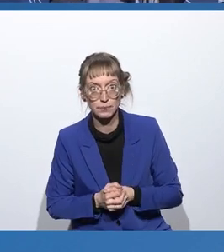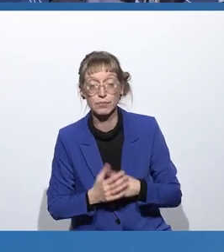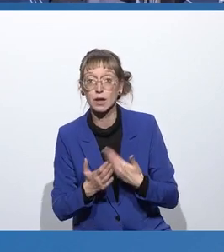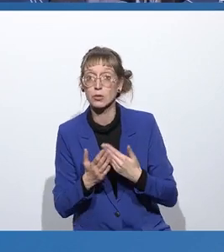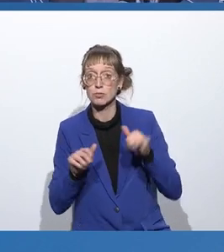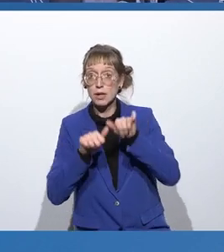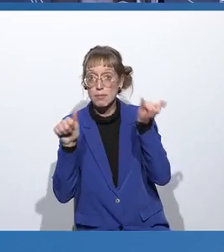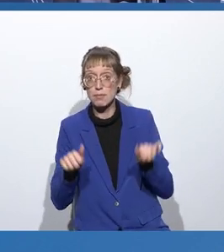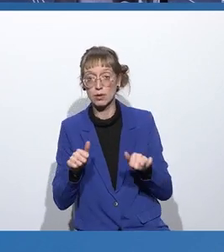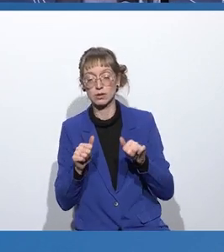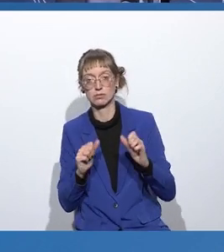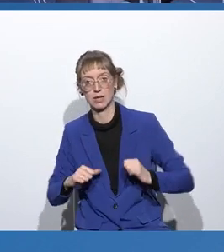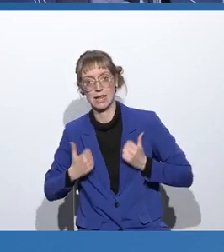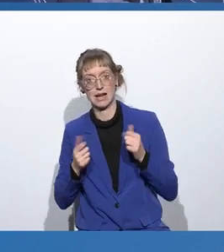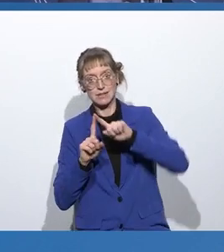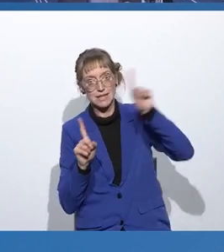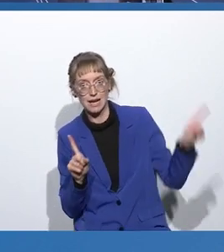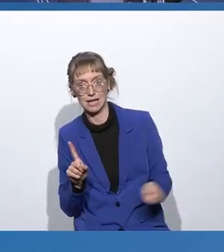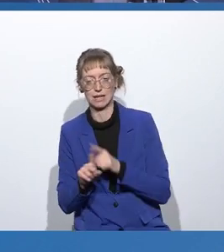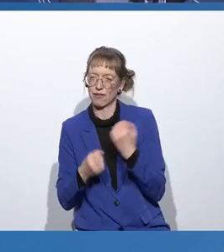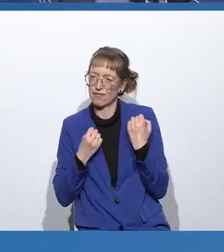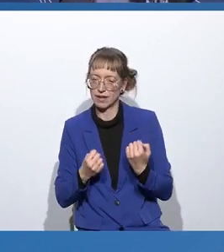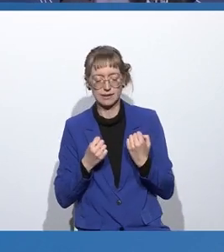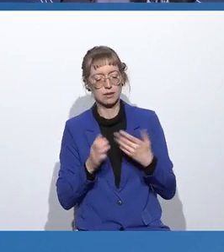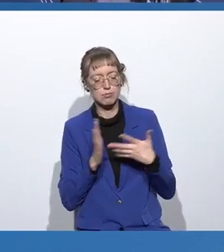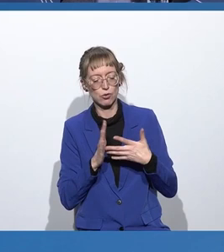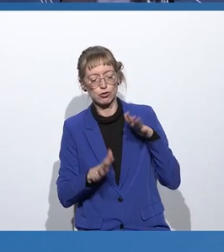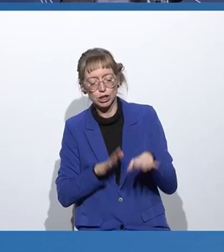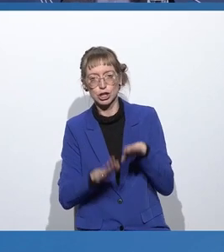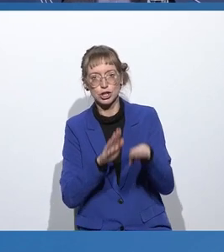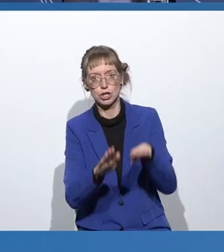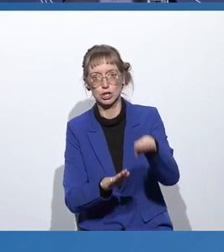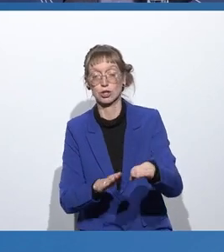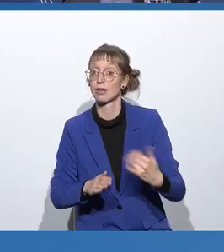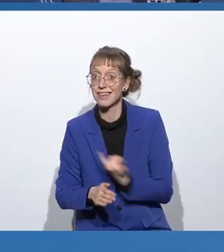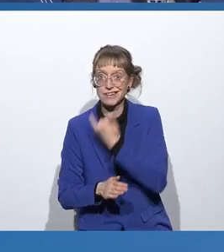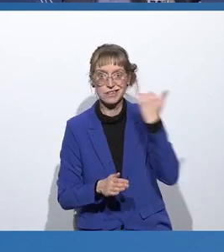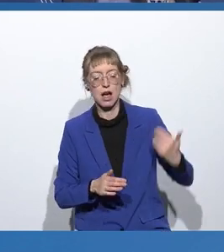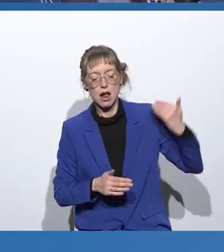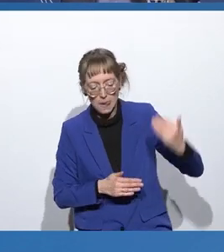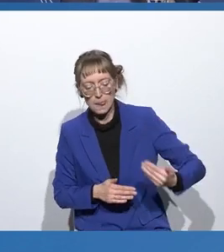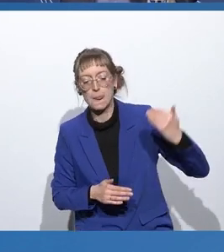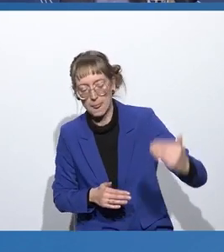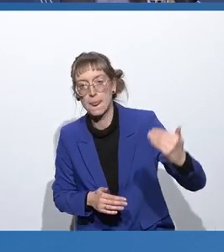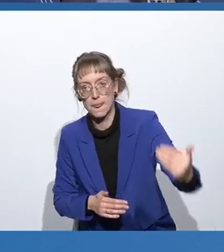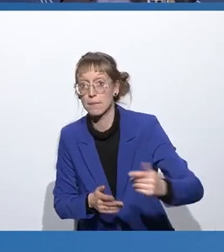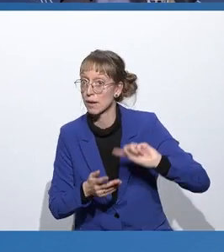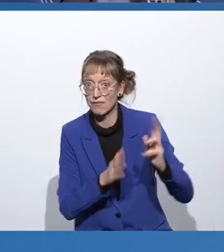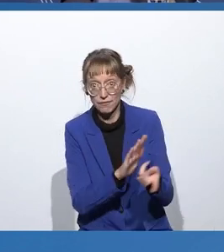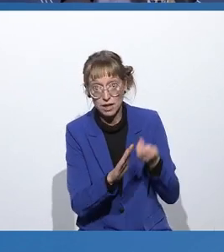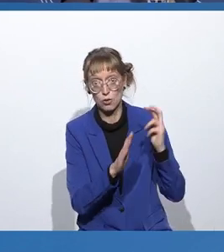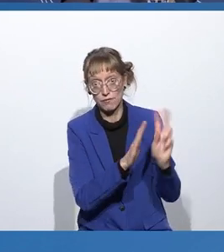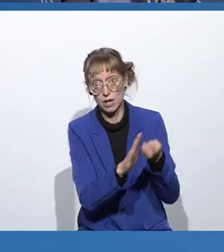Model Life Cycle mit festen Prüfschritten, der jedes Jahr durchlaufen werden muss. Und wo dann die Ergebnisse auch ganz klar und prüffest